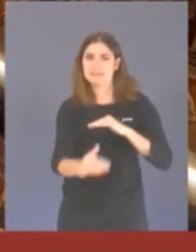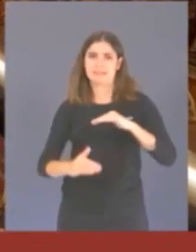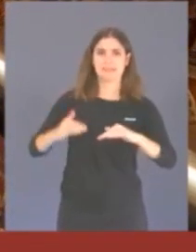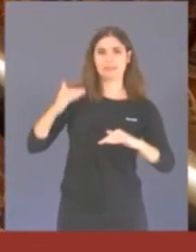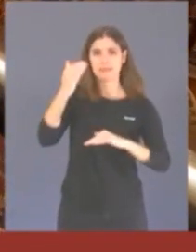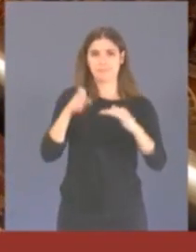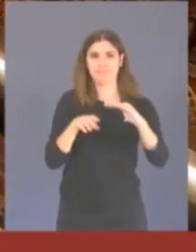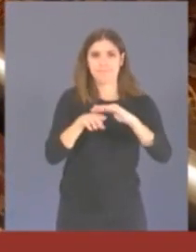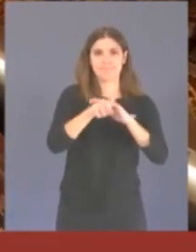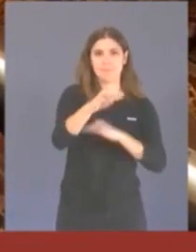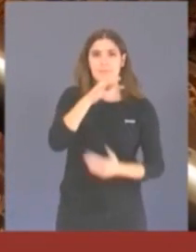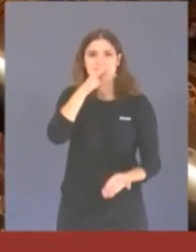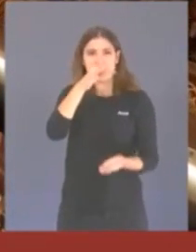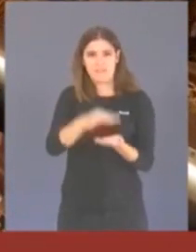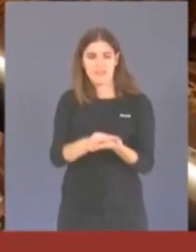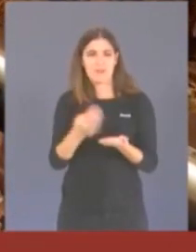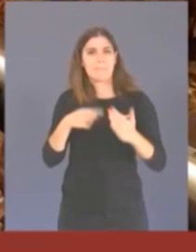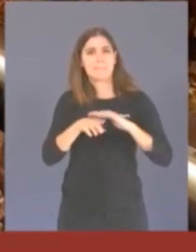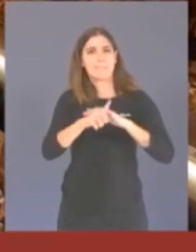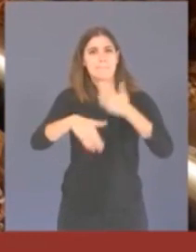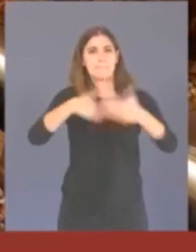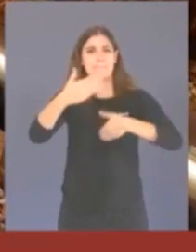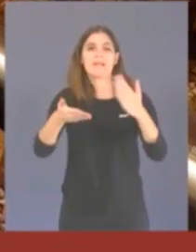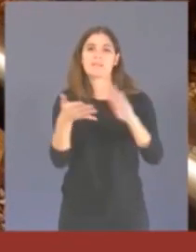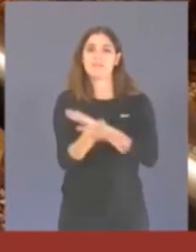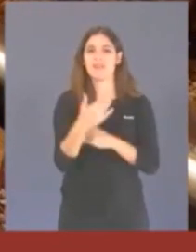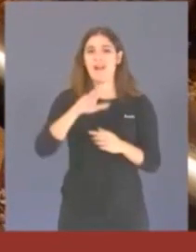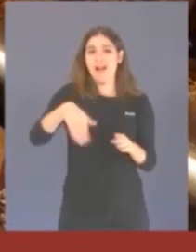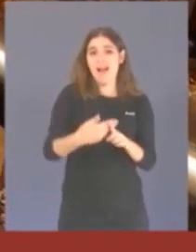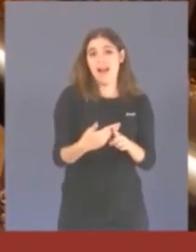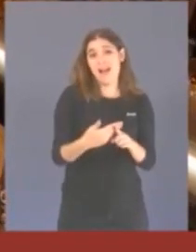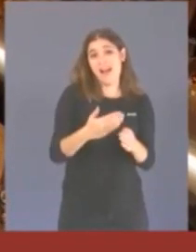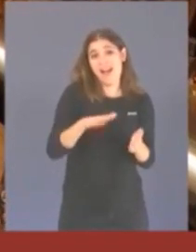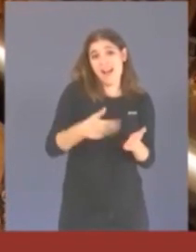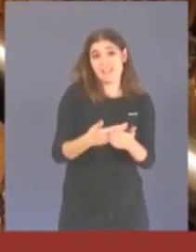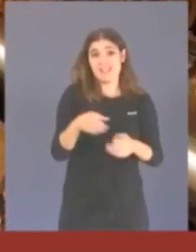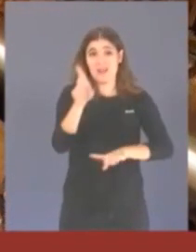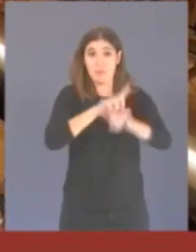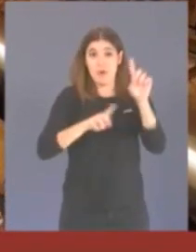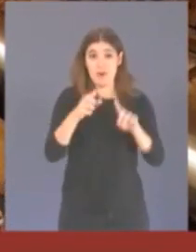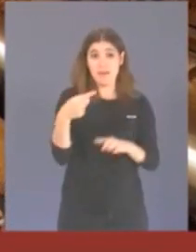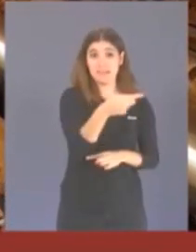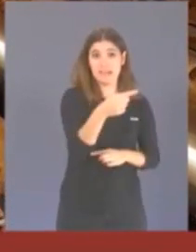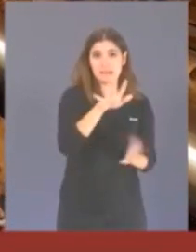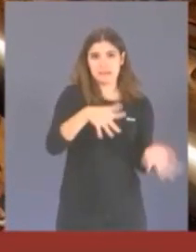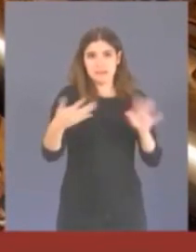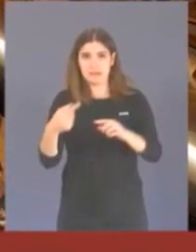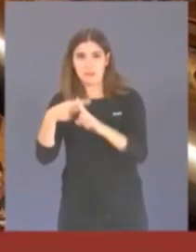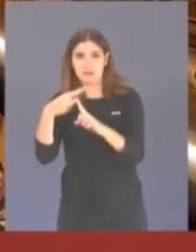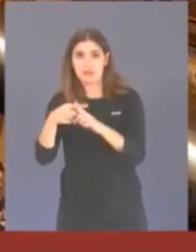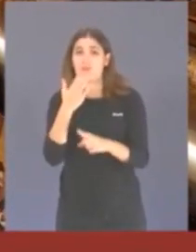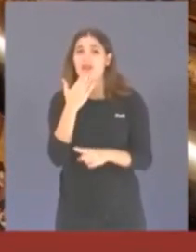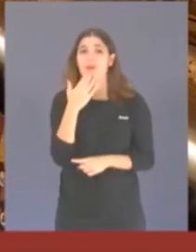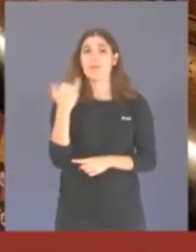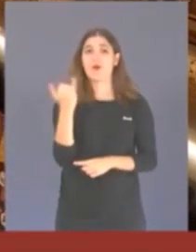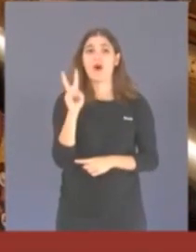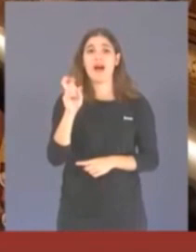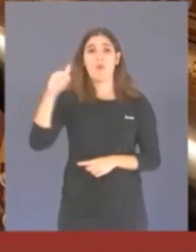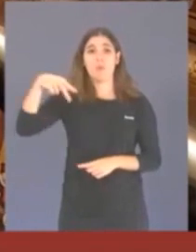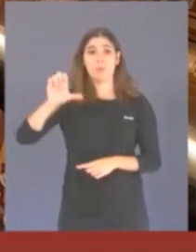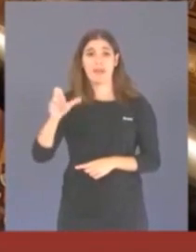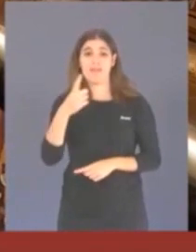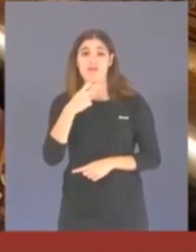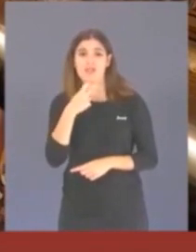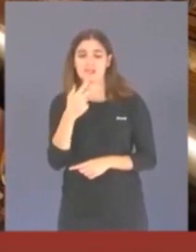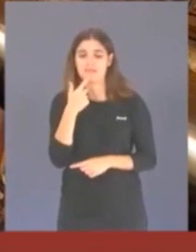determinació. Fins i tot de la desgràcia han fet virtut, com Jaume Roig, que va dedicar la quarantena a que es va sotmetre